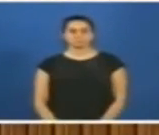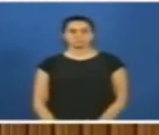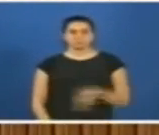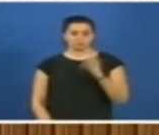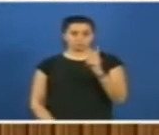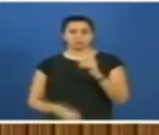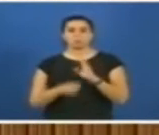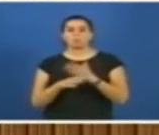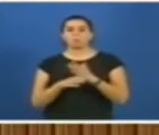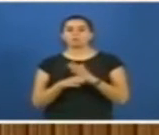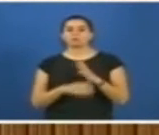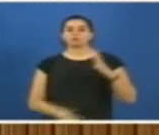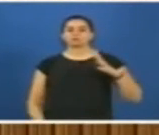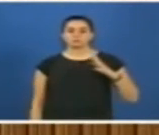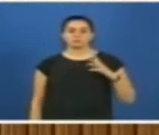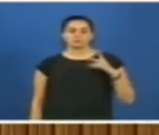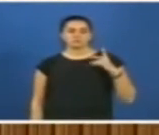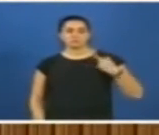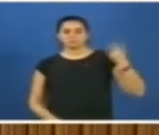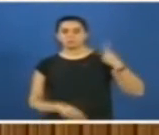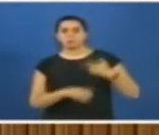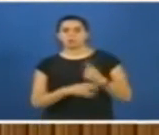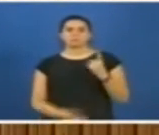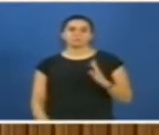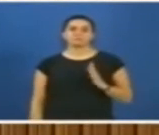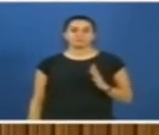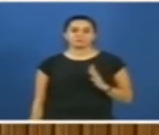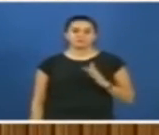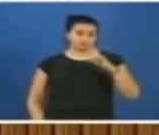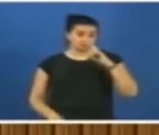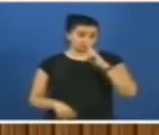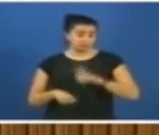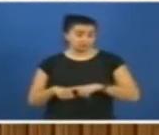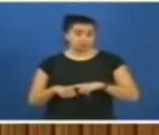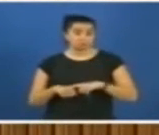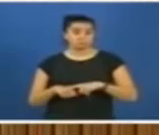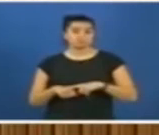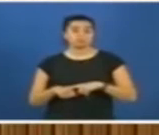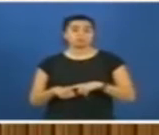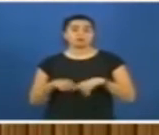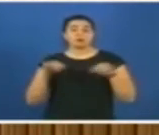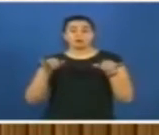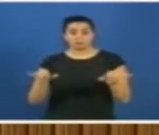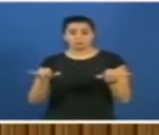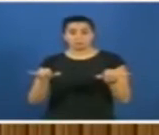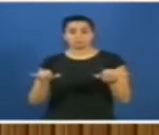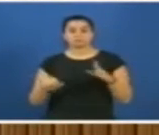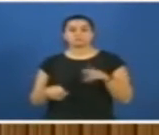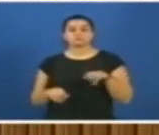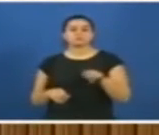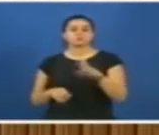Bir ortak yanımız vardı diyor. Bir ortak yanımız vardı. İnanın bana. Aynı menzile giden